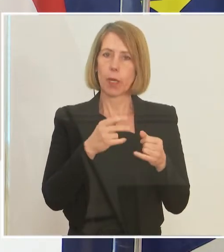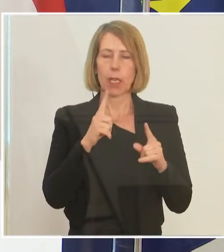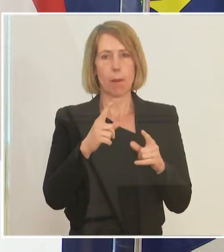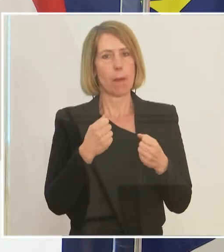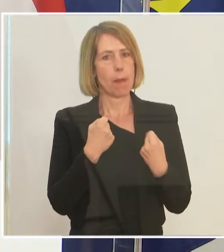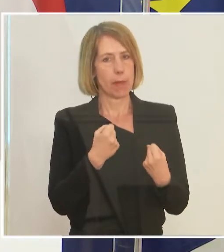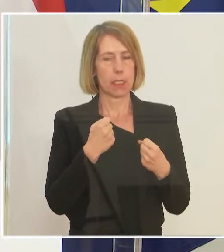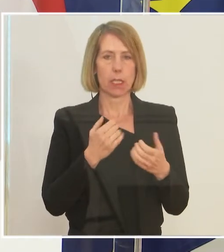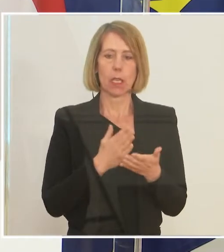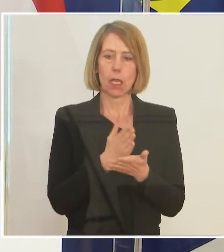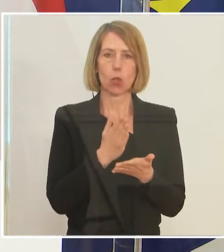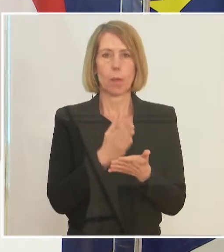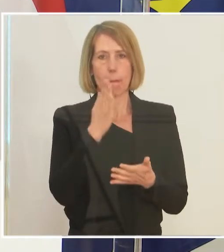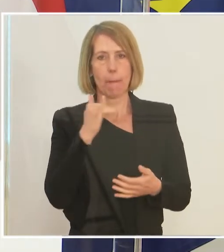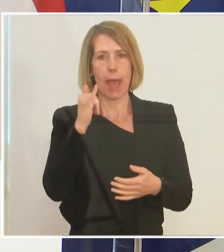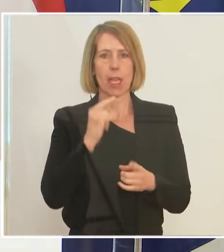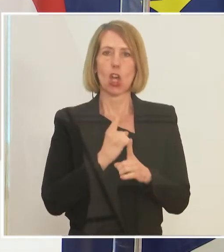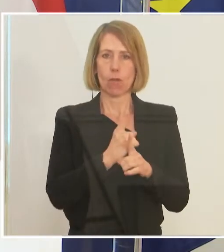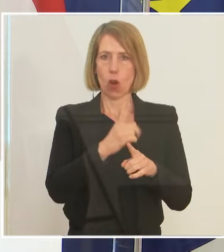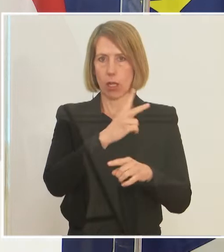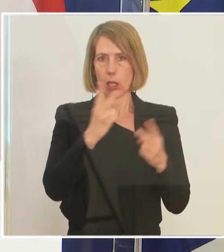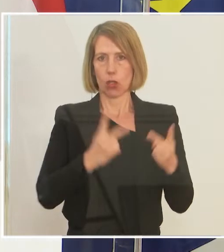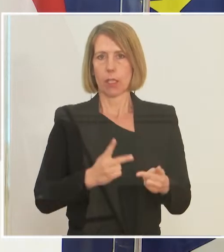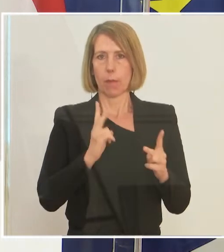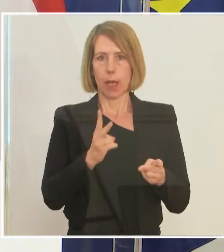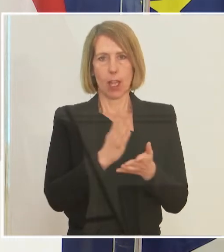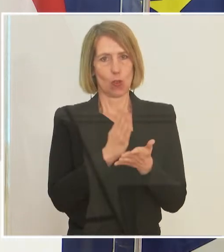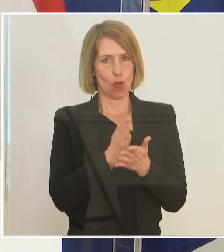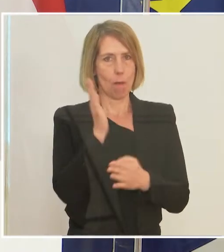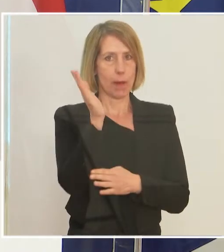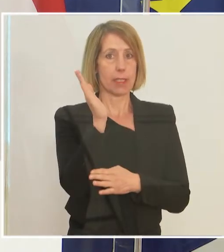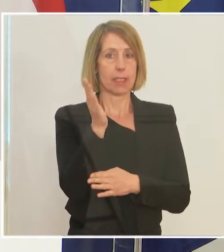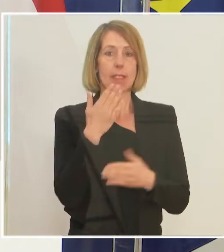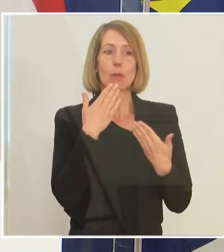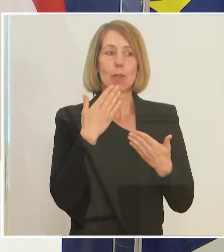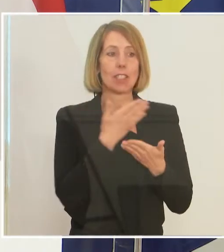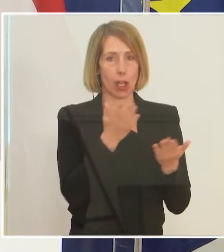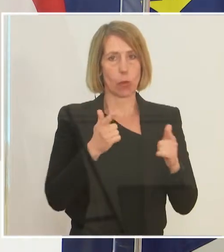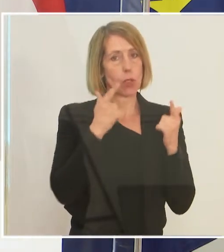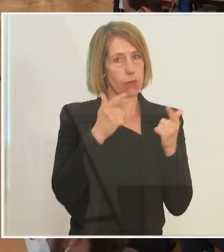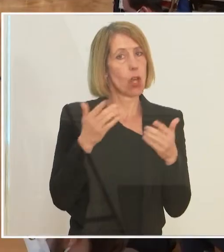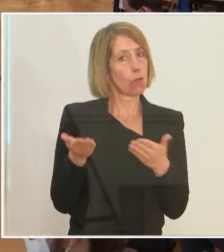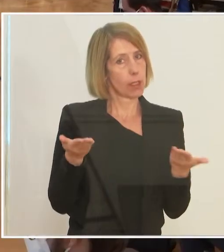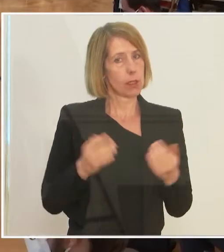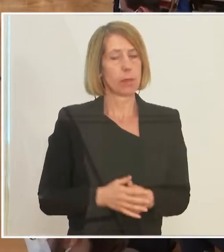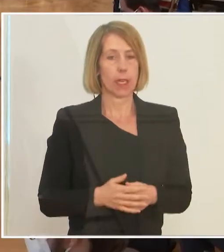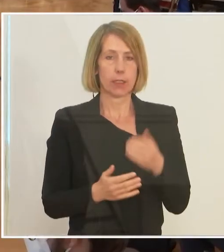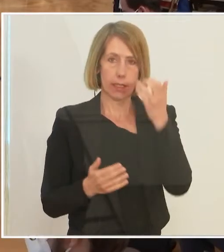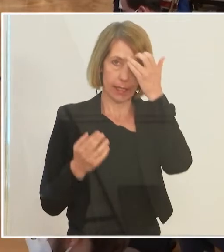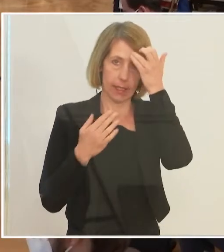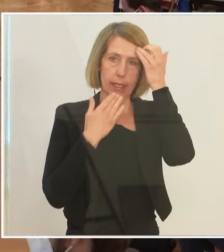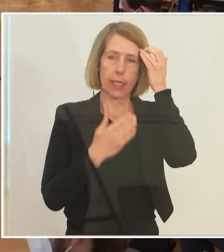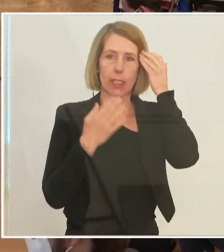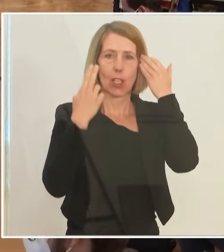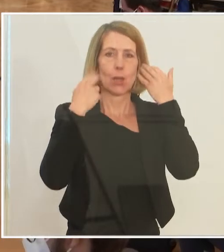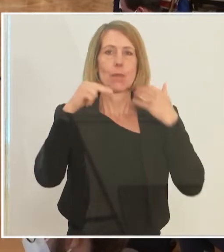im Laufe des Mai ein Folgekonzept präsentieren können und bedanke mich für die Aufmerksamkeit. Vielen Dank. Herr Prof. Badl,